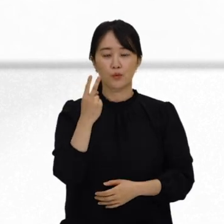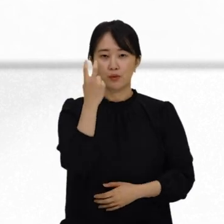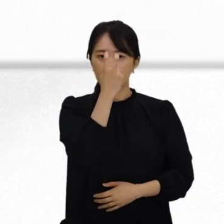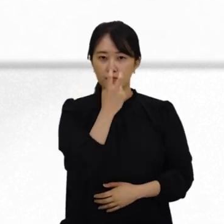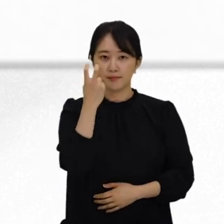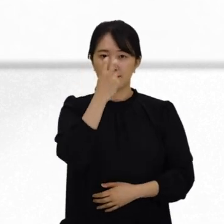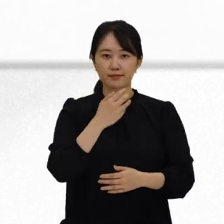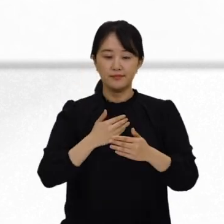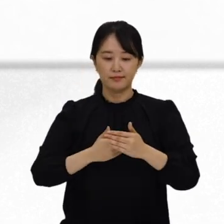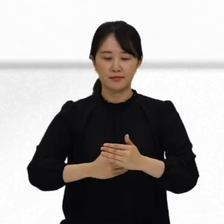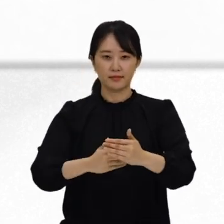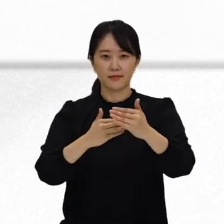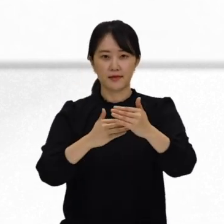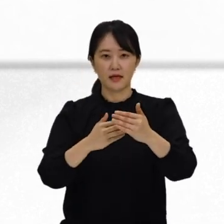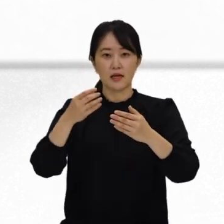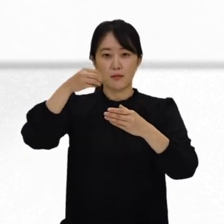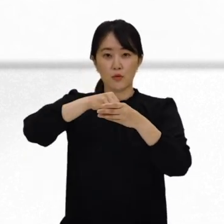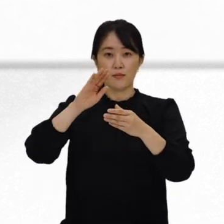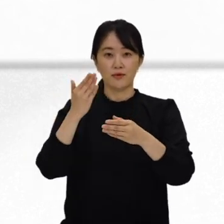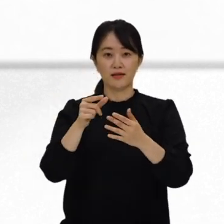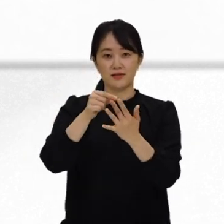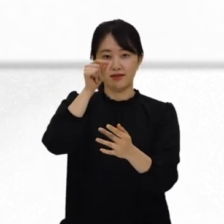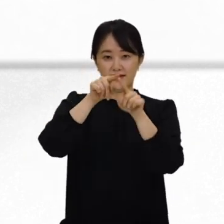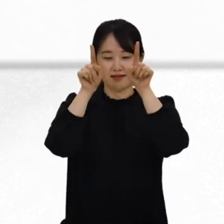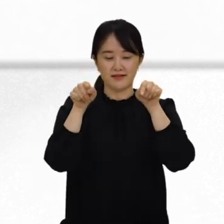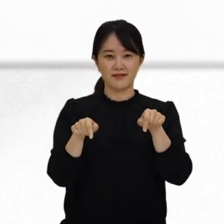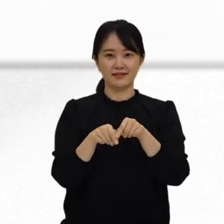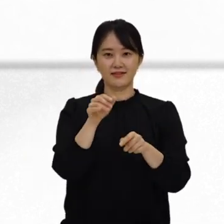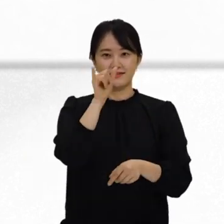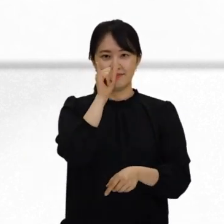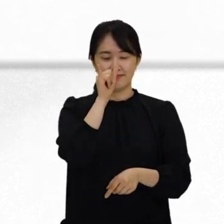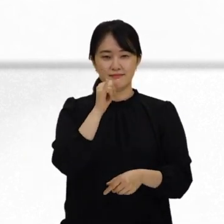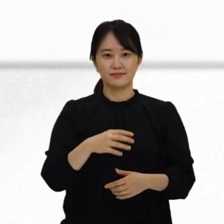진정 절차가 포함된 선택의정서로 구성되어 있습니다.